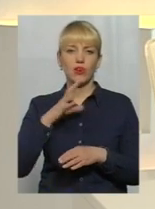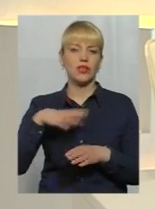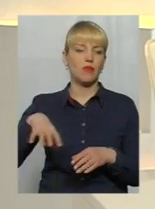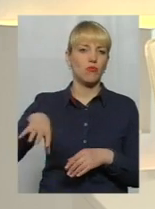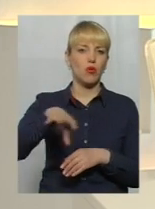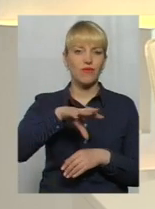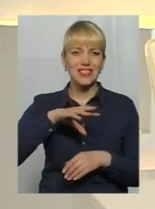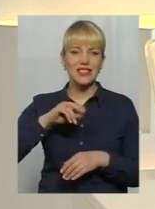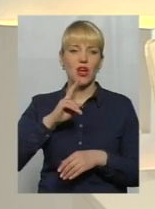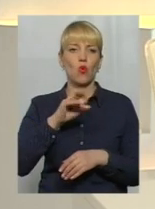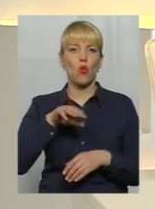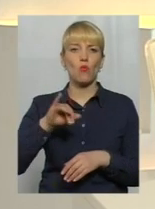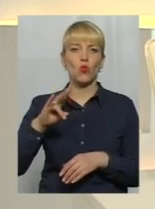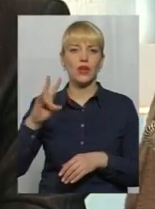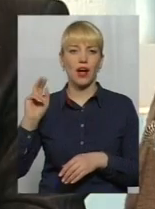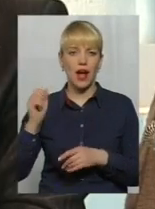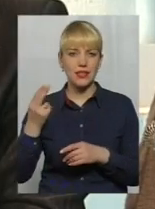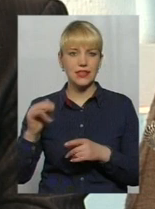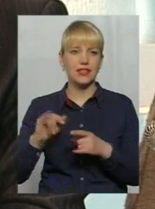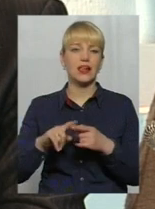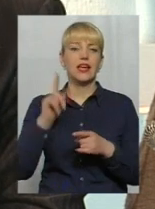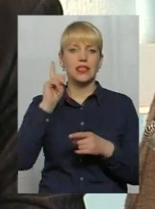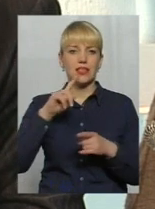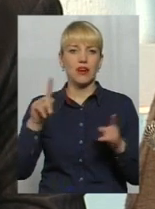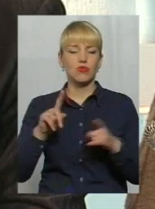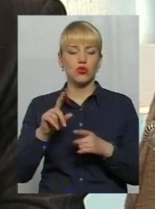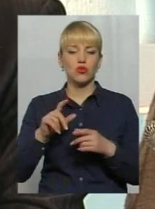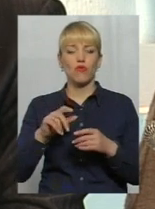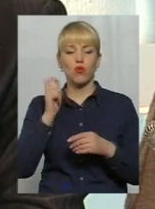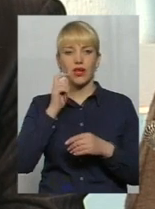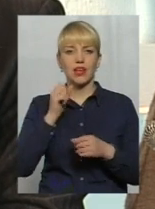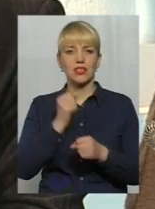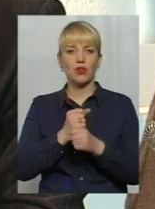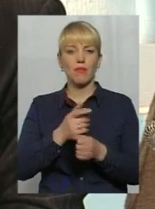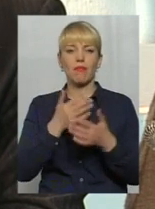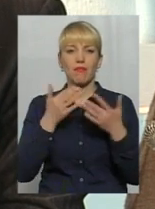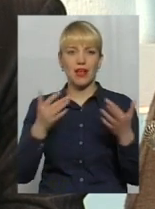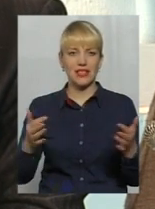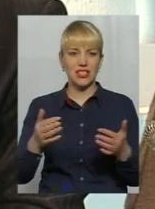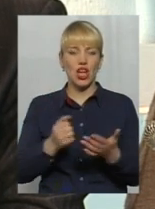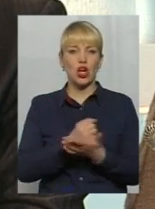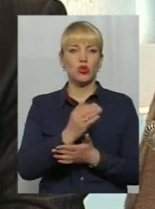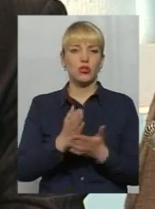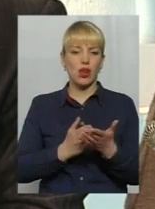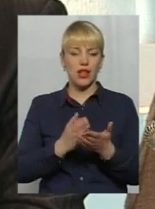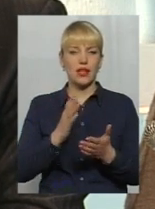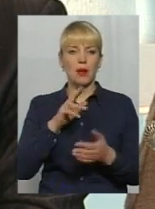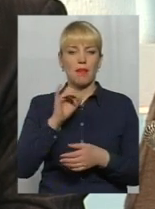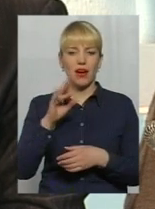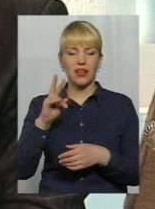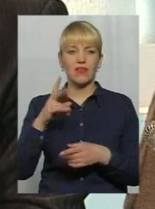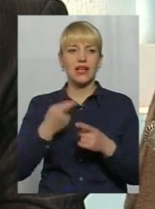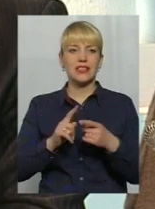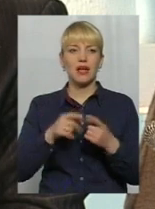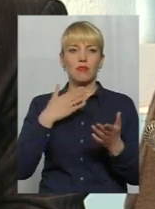працював в нормальному режимі. Ми знаємо, що в Україні створено безліч індустріальних парків, але оцей підхід, коли не комплексно підійшли і не